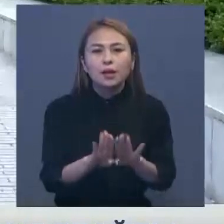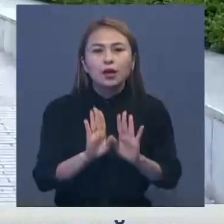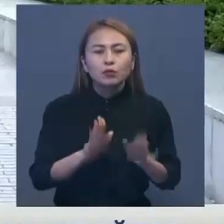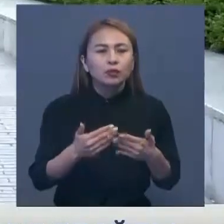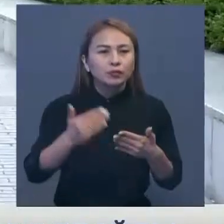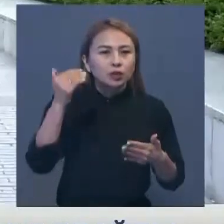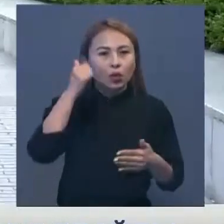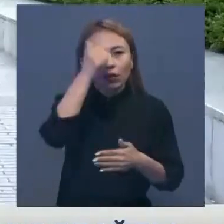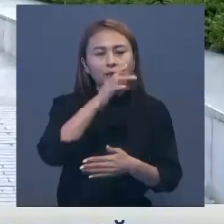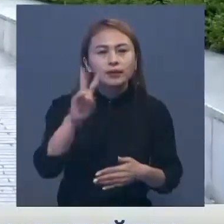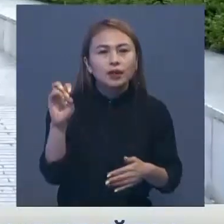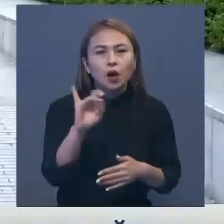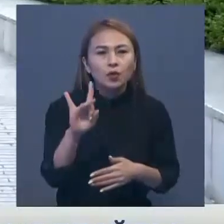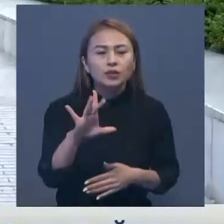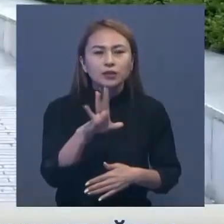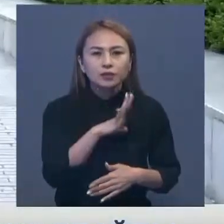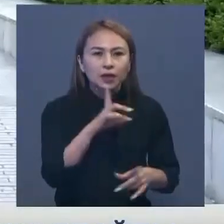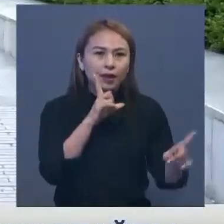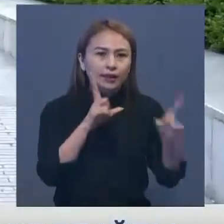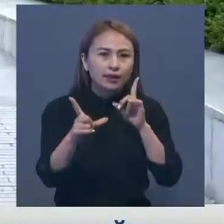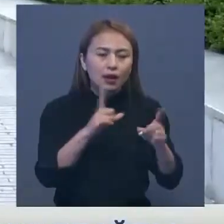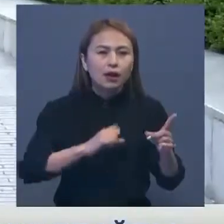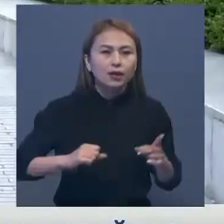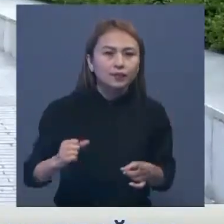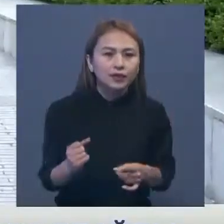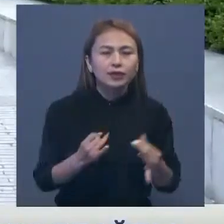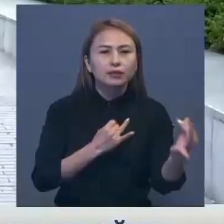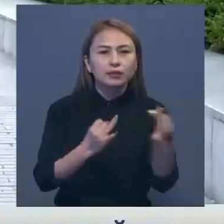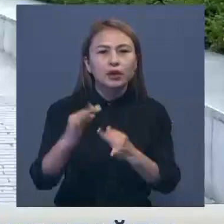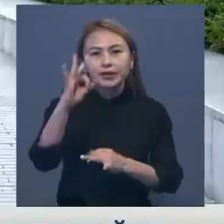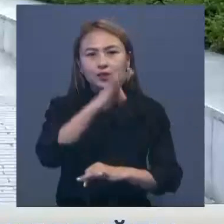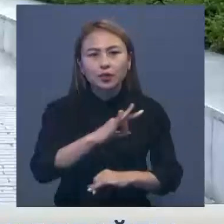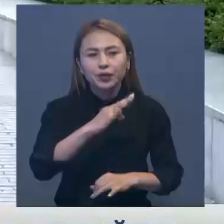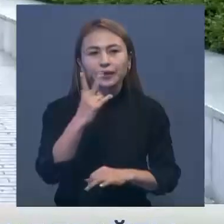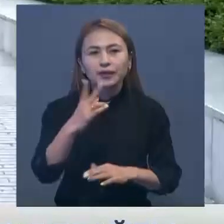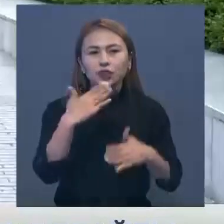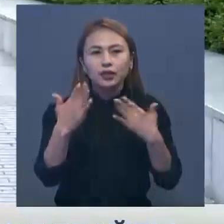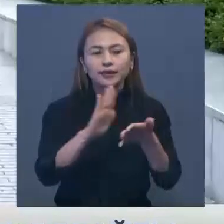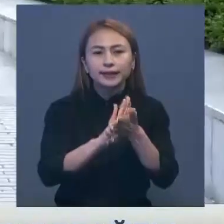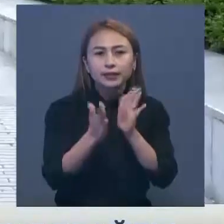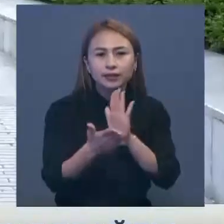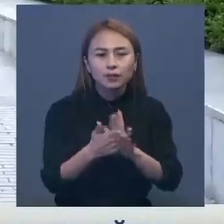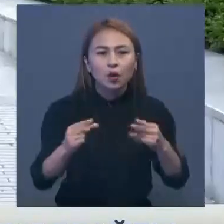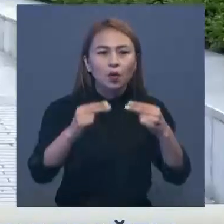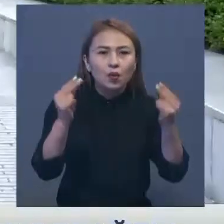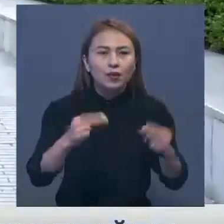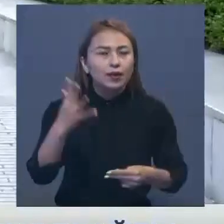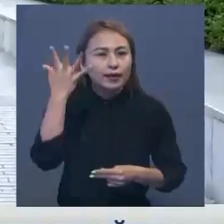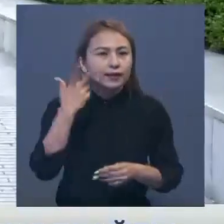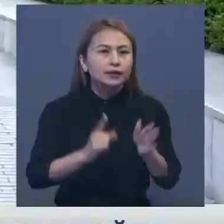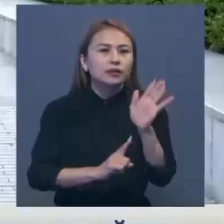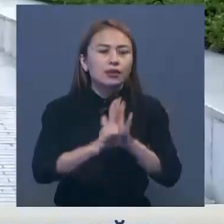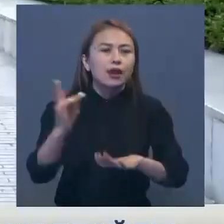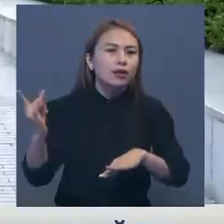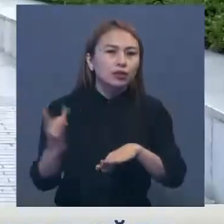бұлтыр науырыз айында өткен кенетілген әріптестік және ұнтымақтастық туралы екі жақты келісімге қол қойғаннан кейінгі